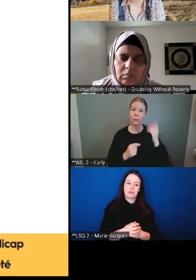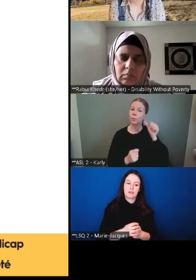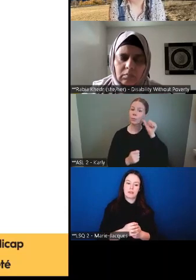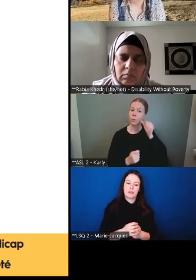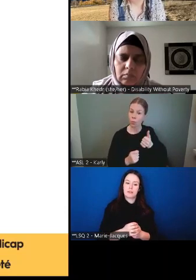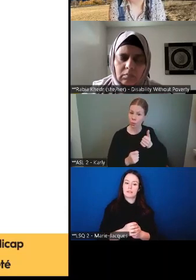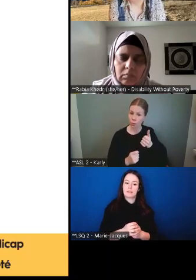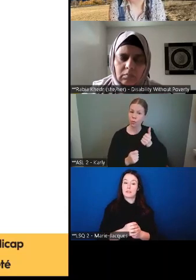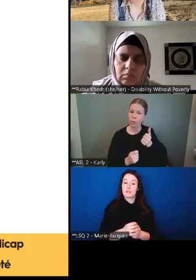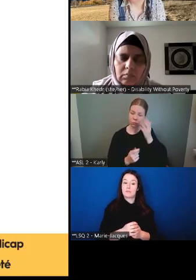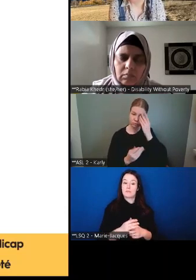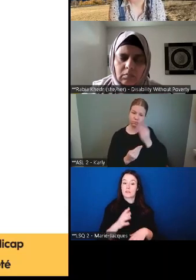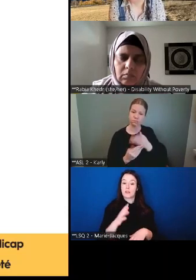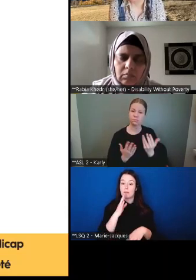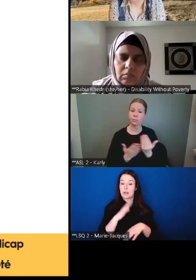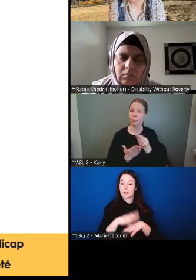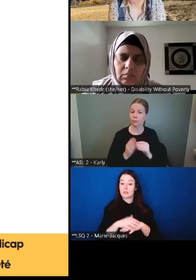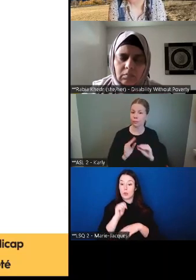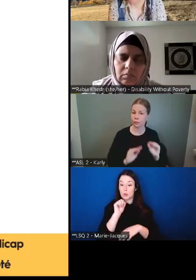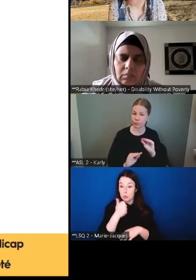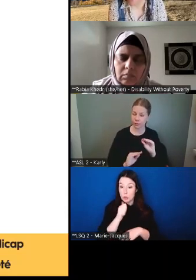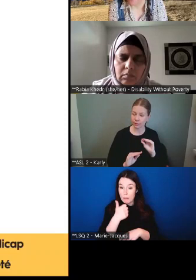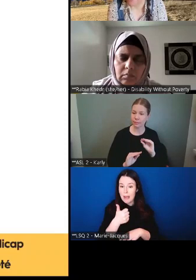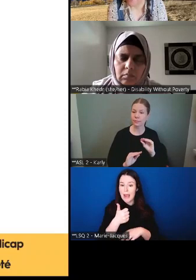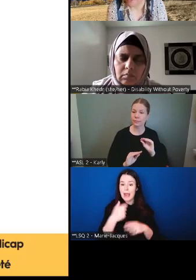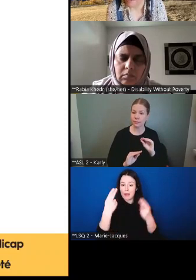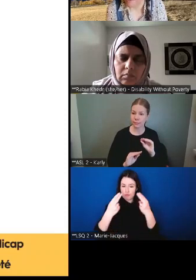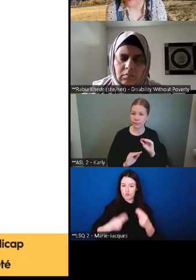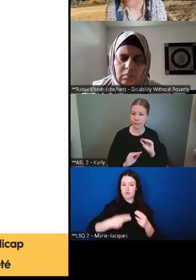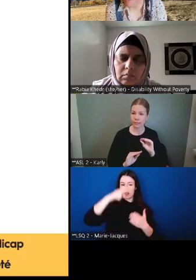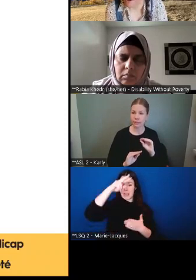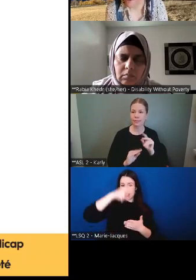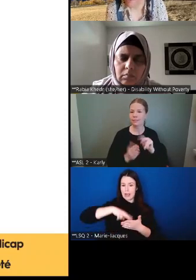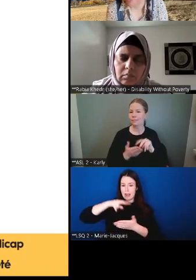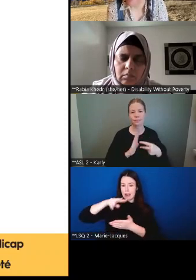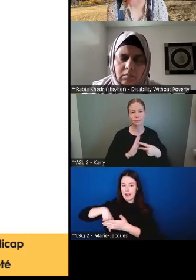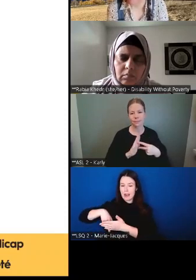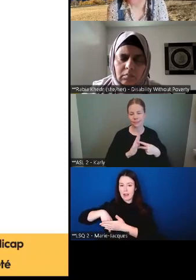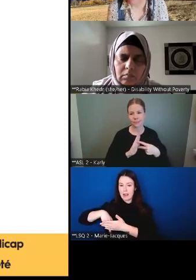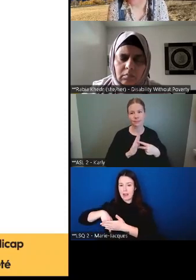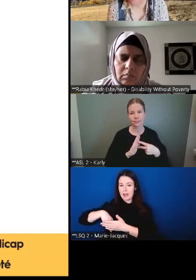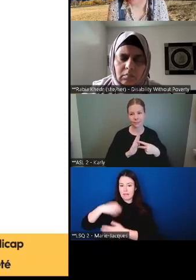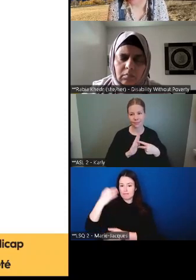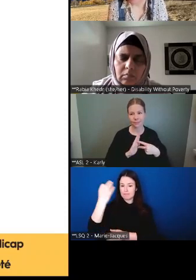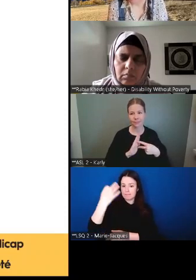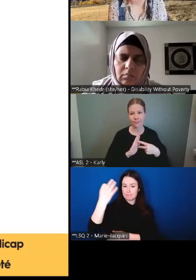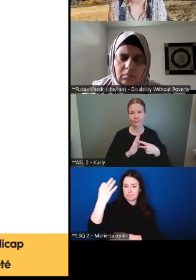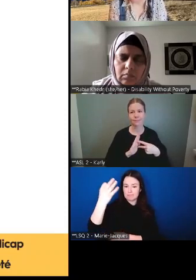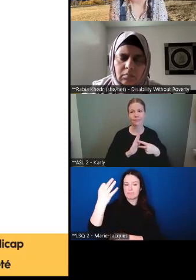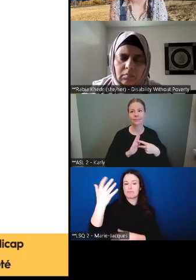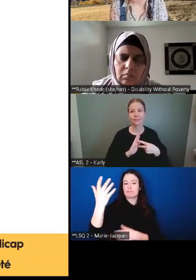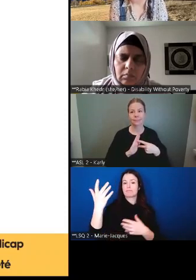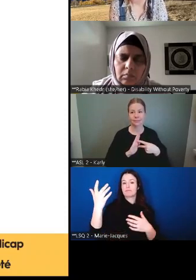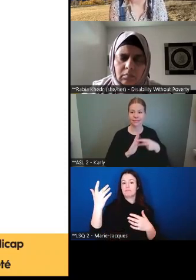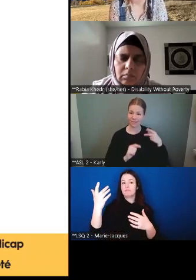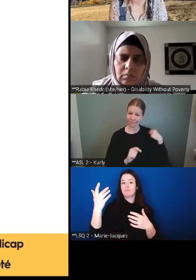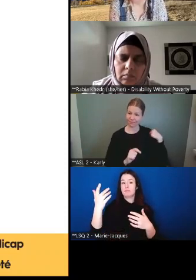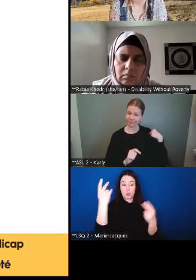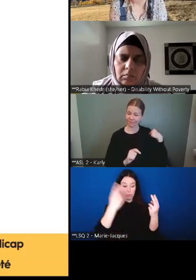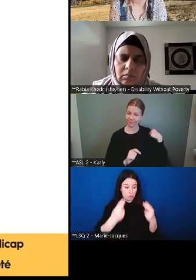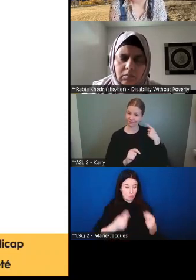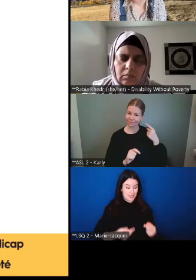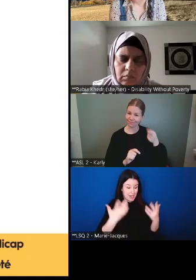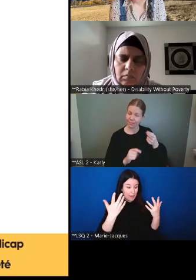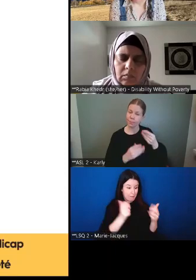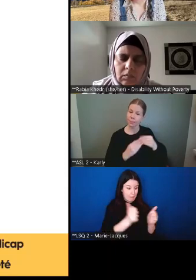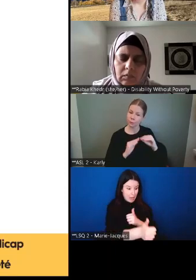sur demain et la lecture du budget, je crois qu'après le budget, nous devons nous concentrer